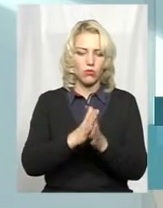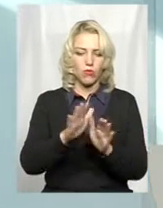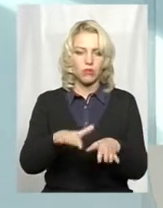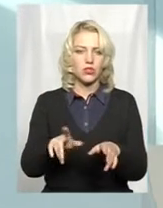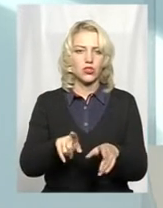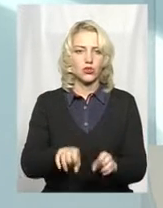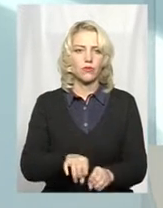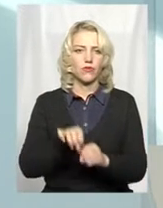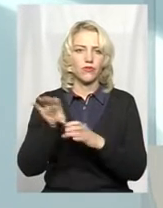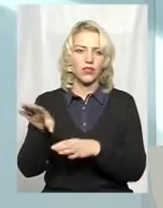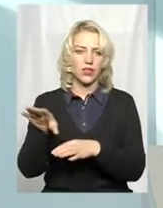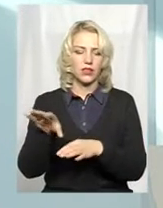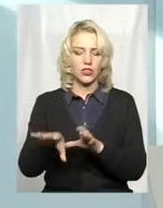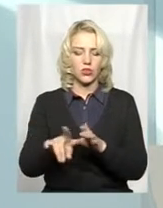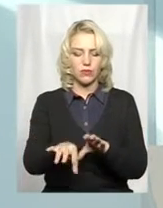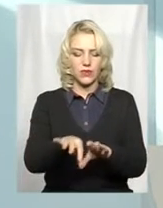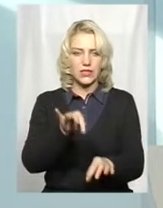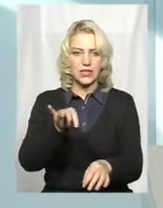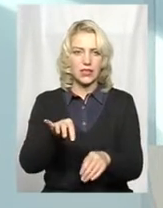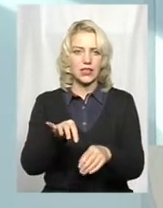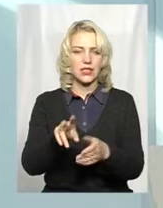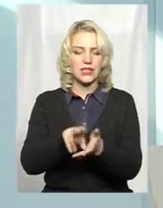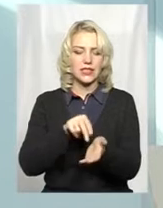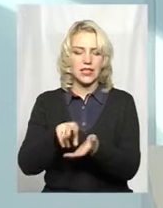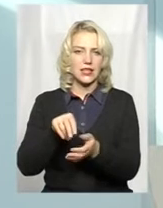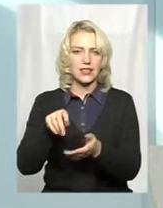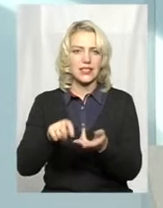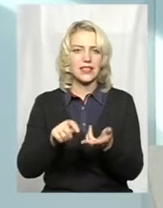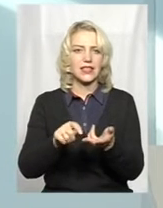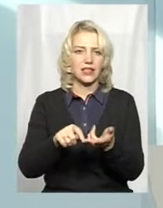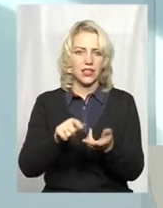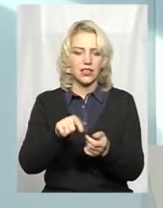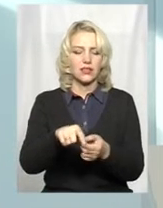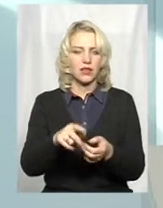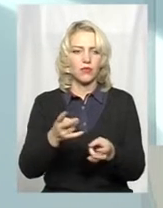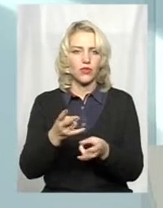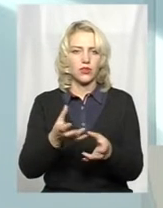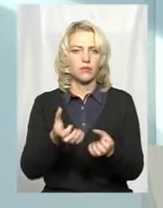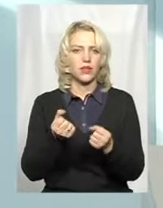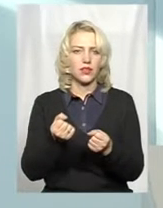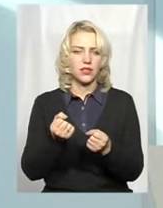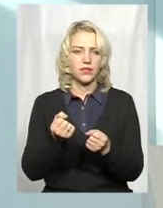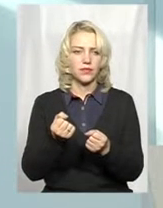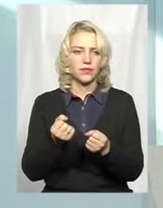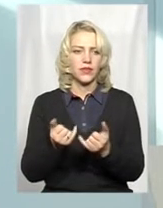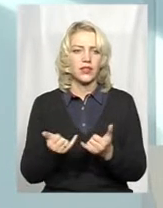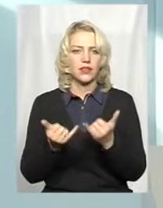відібрати відповідні зразки. На зразок береться, повинна братися для